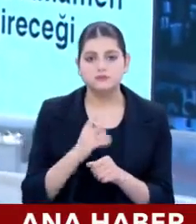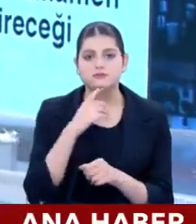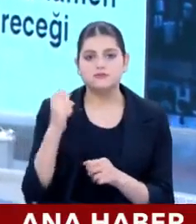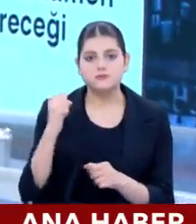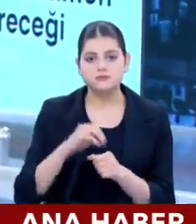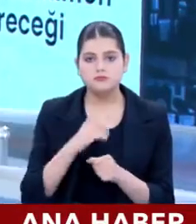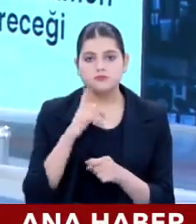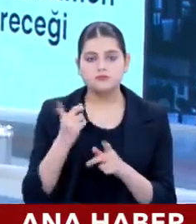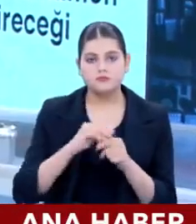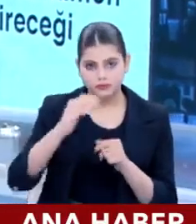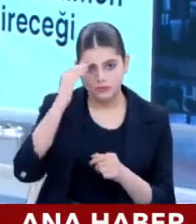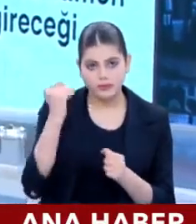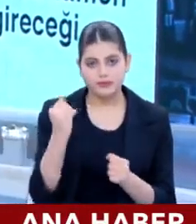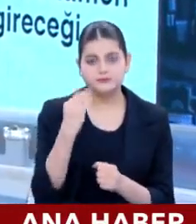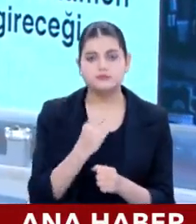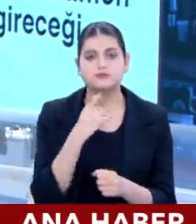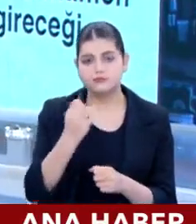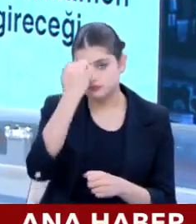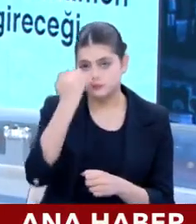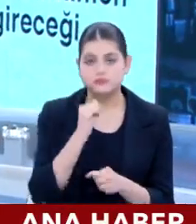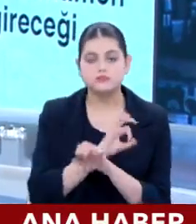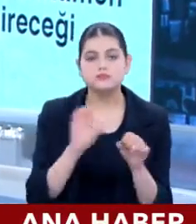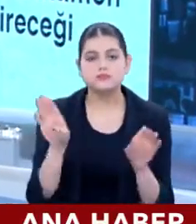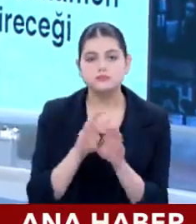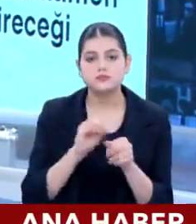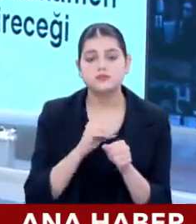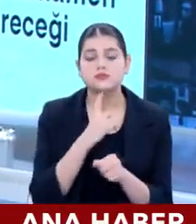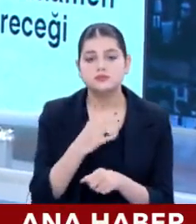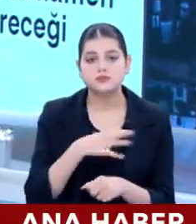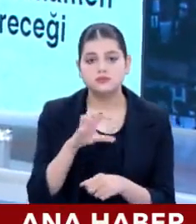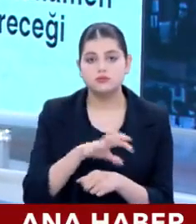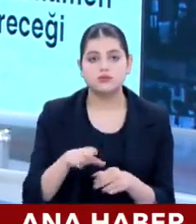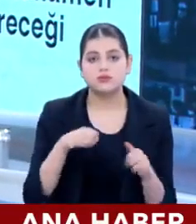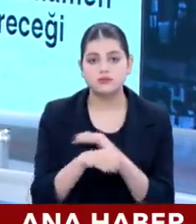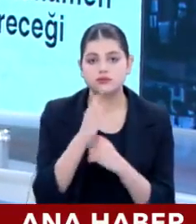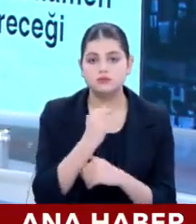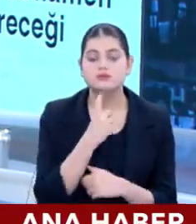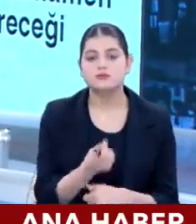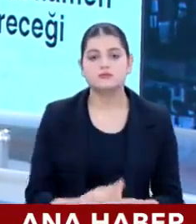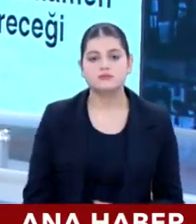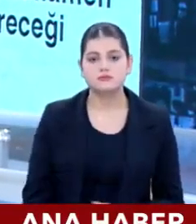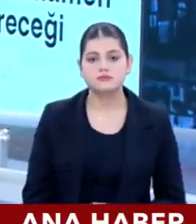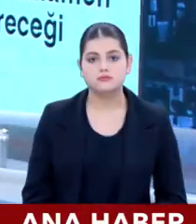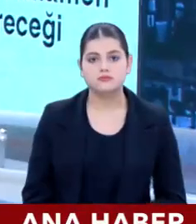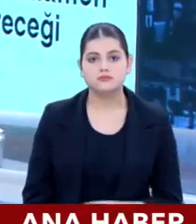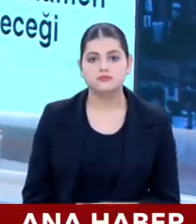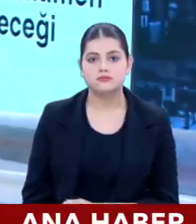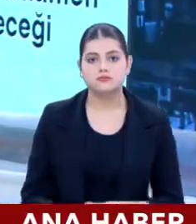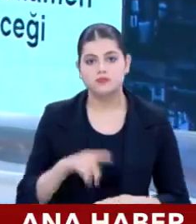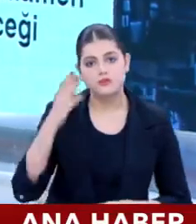güçlerin bir askeri güç olarak Hamas'ı tamamen bitirmek amacıyla bölgeye gireceği işaretini veriyor. Bir,